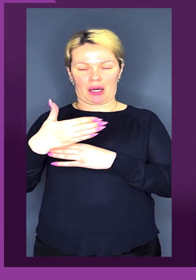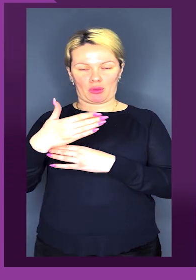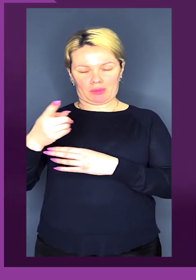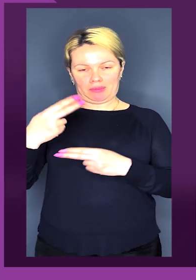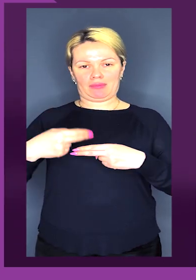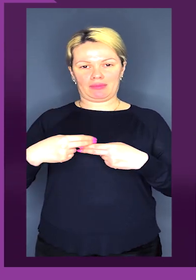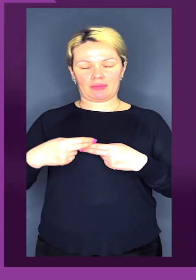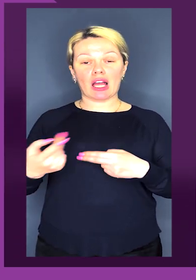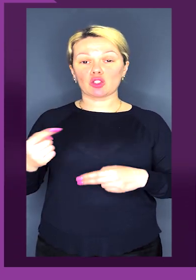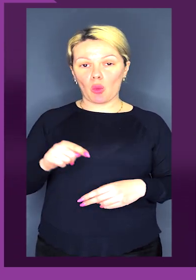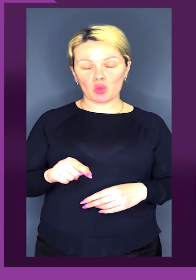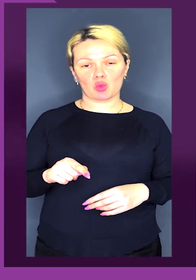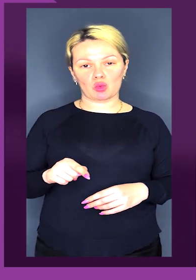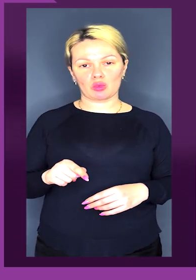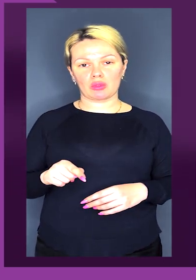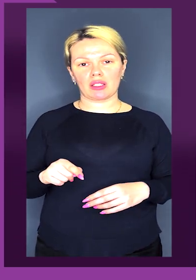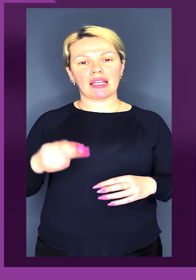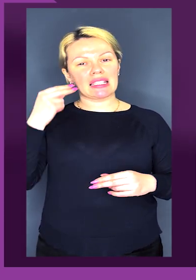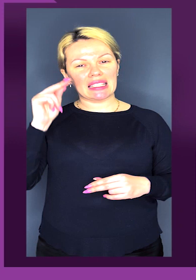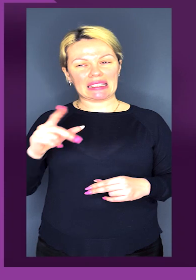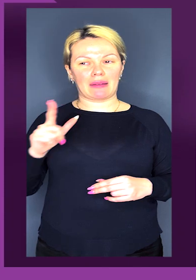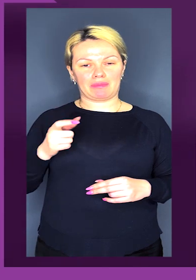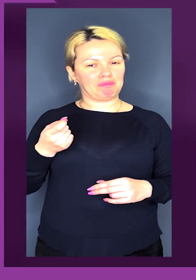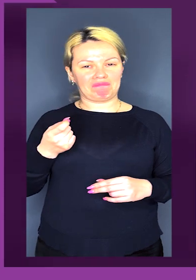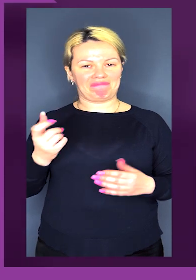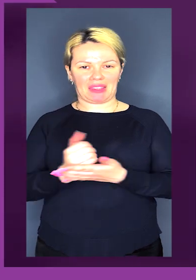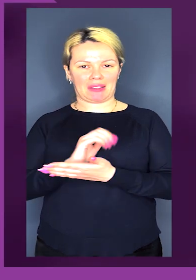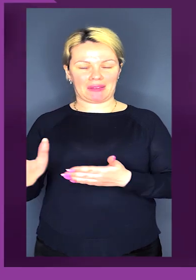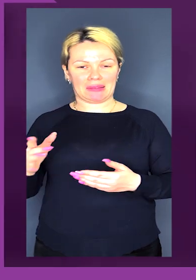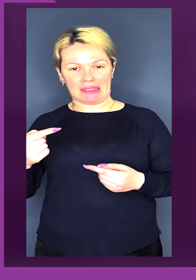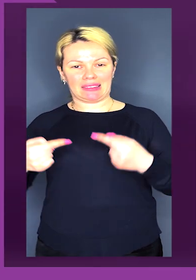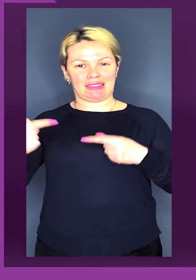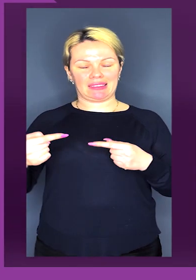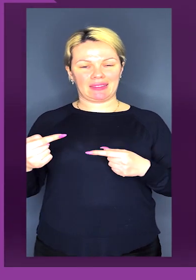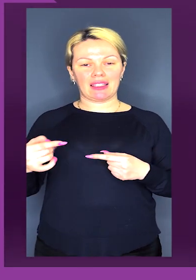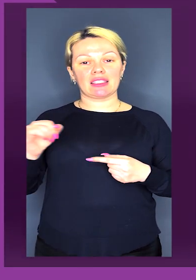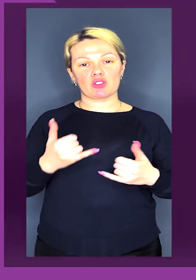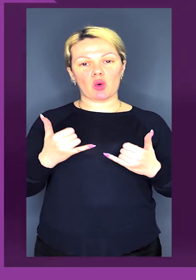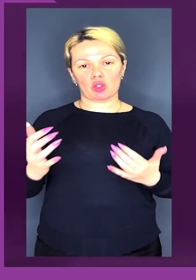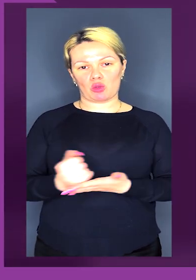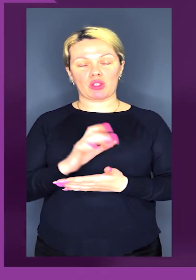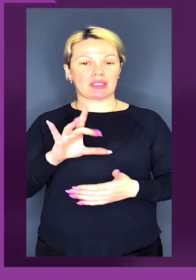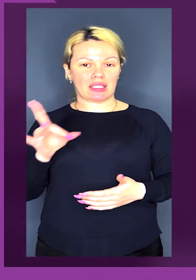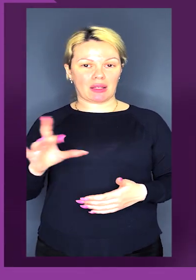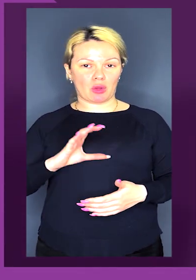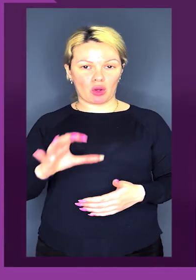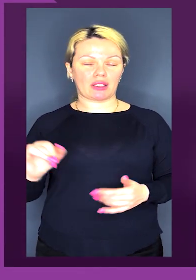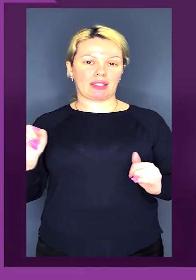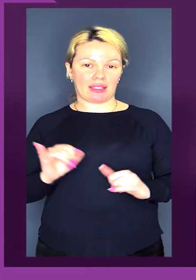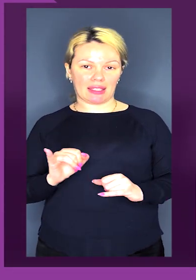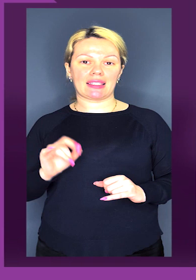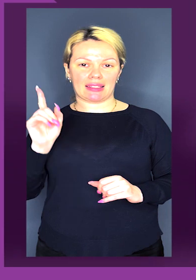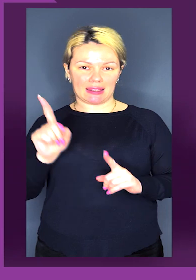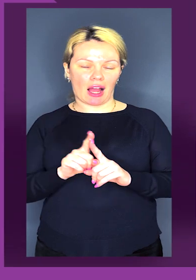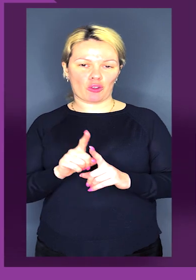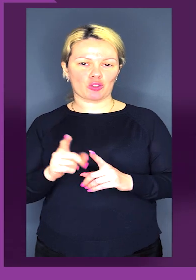тому якось з Китаєм наразі не йде. І сьогодні здобули срібло і